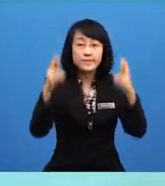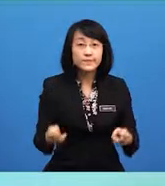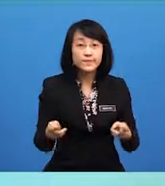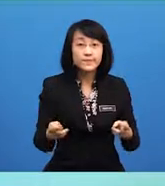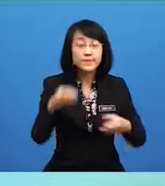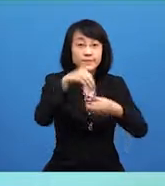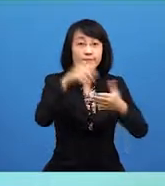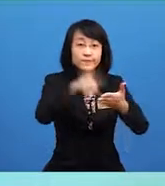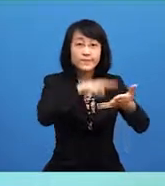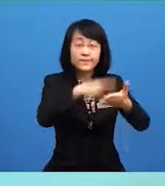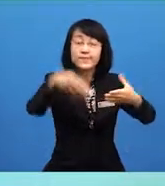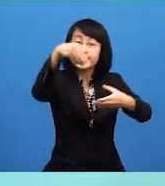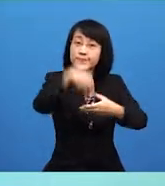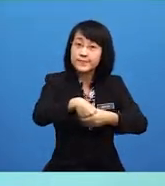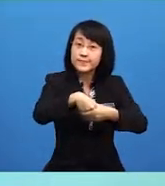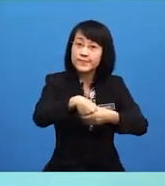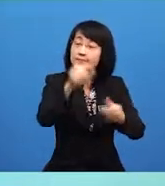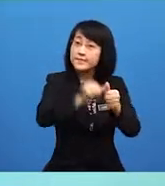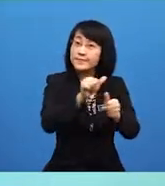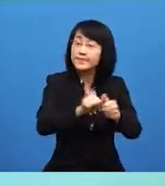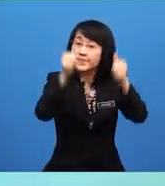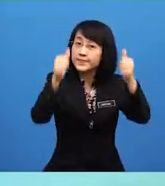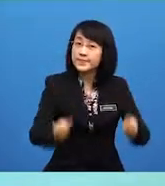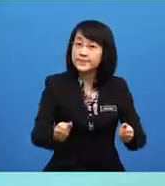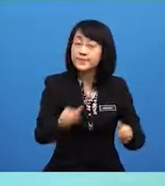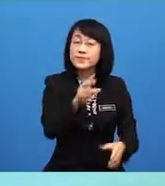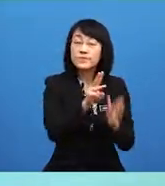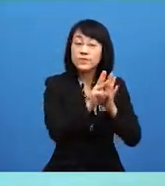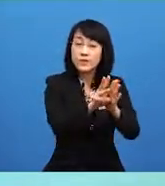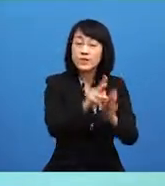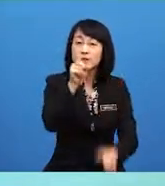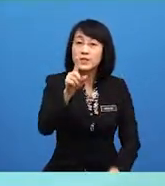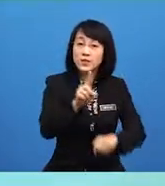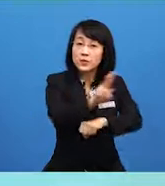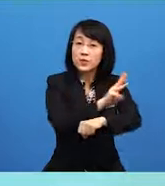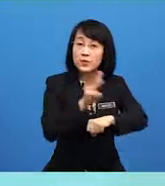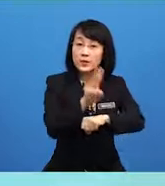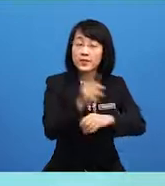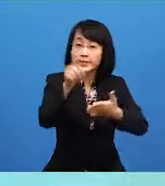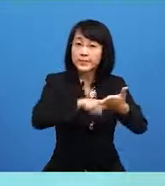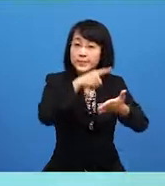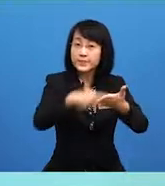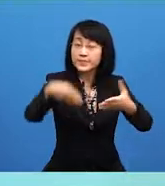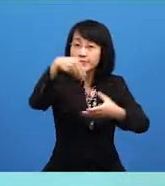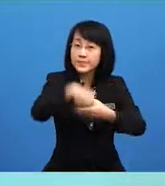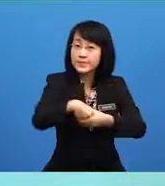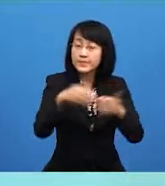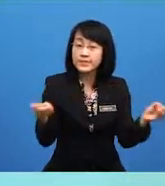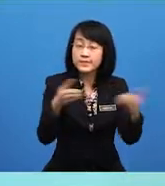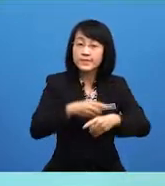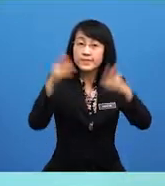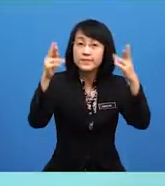pilihan raya umum, setiap ahli mewakili satu kawasan pilihan raya, Dewan Rakyat